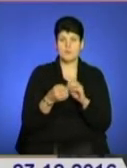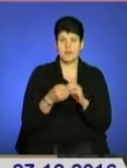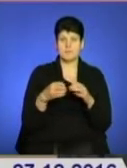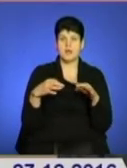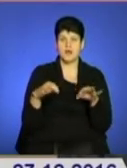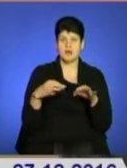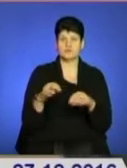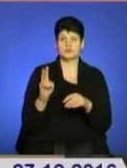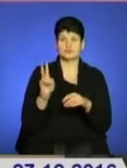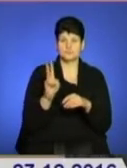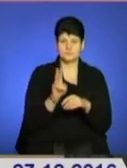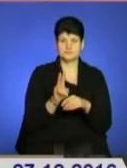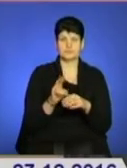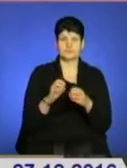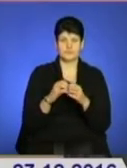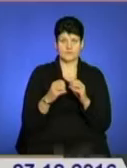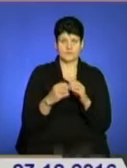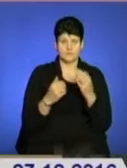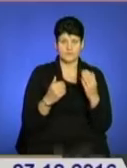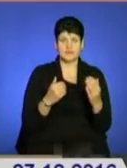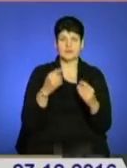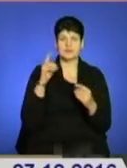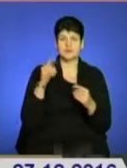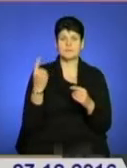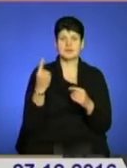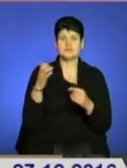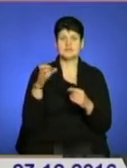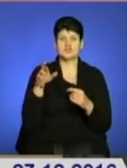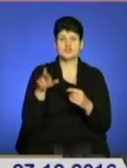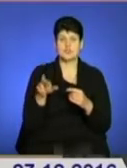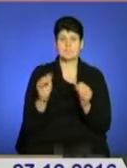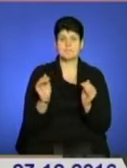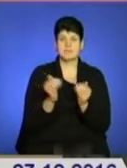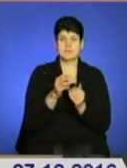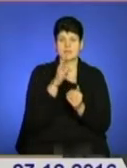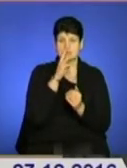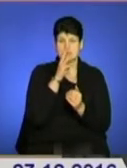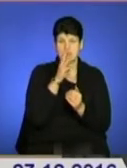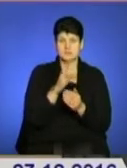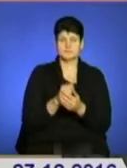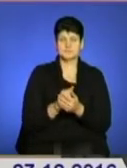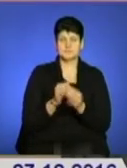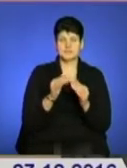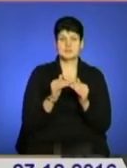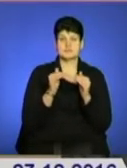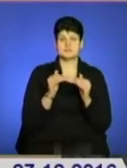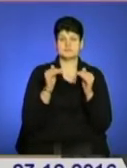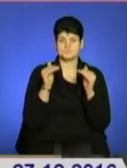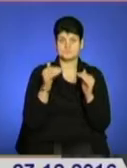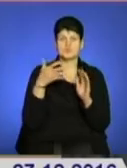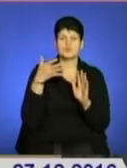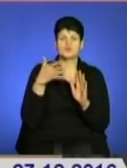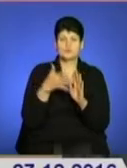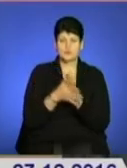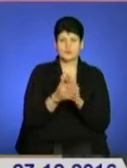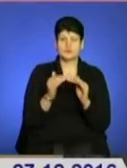електроперевізників, знаючи про те, що з 1 січня мінімальна заробітна плата зростає, зрозуміло, що